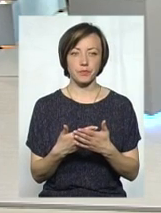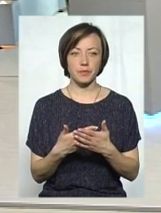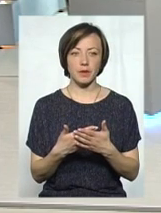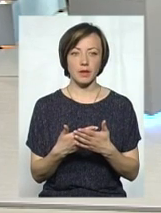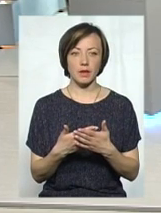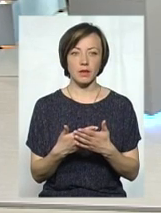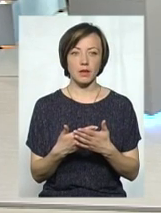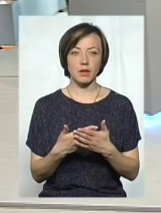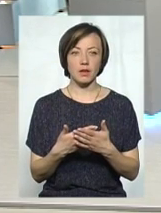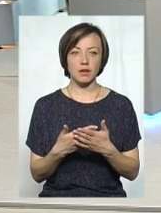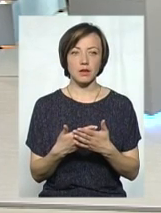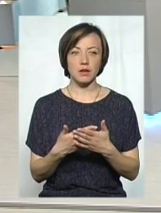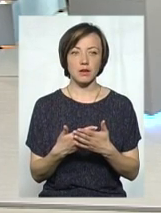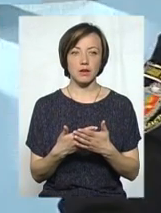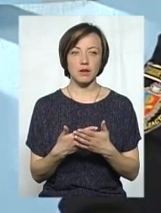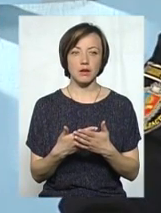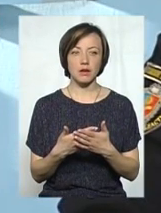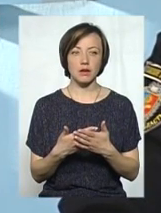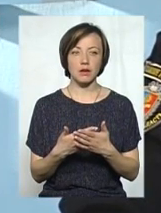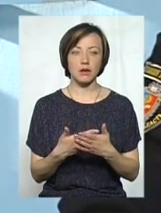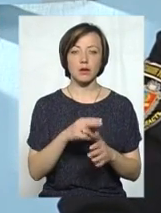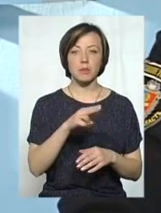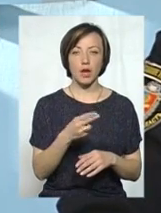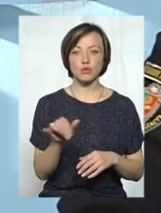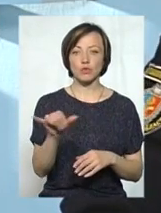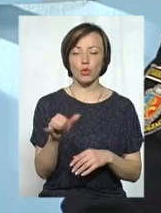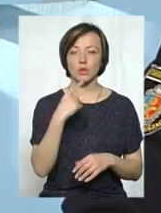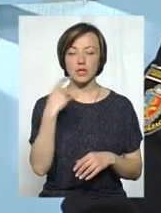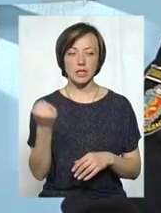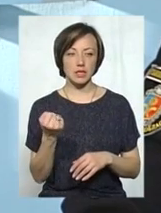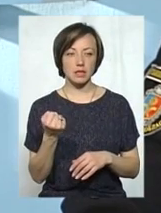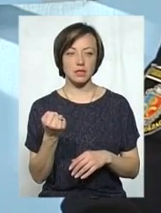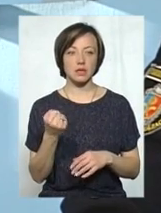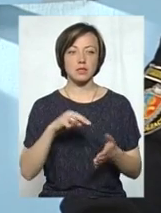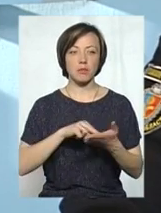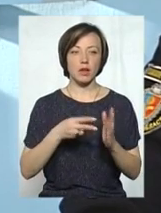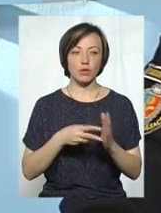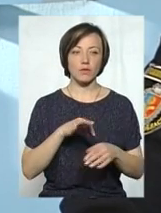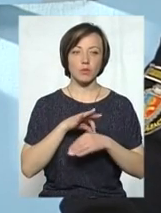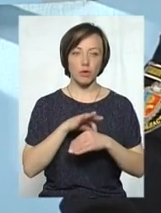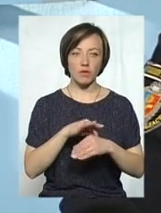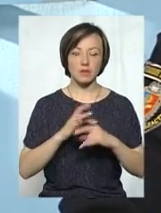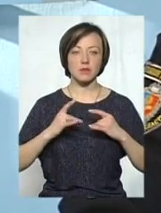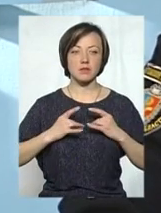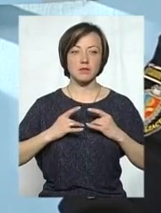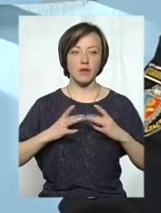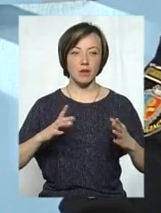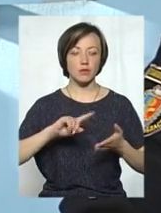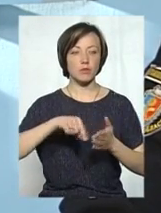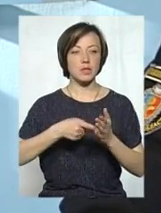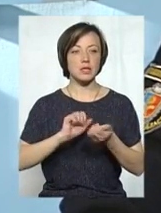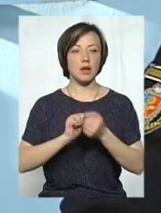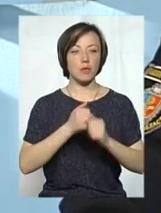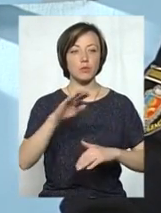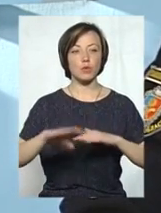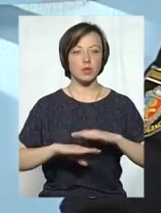прикладу, значить, п'ятниця, субота, неділя заплановано проведення свята в місті Кам'янці-Подільському.